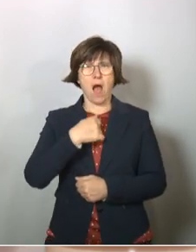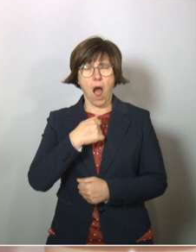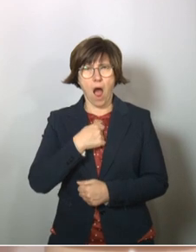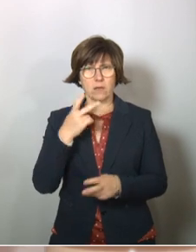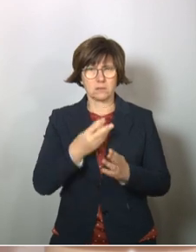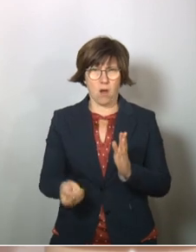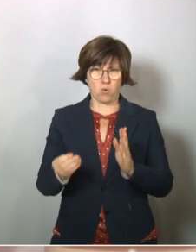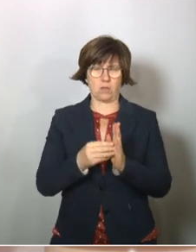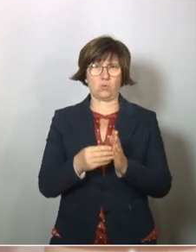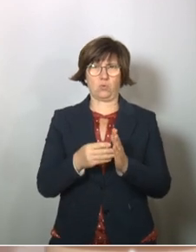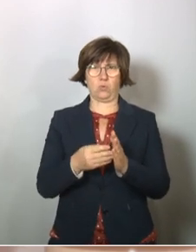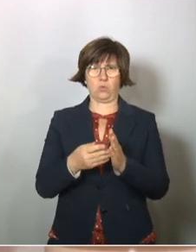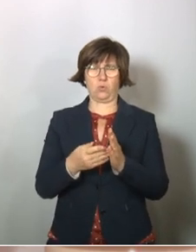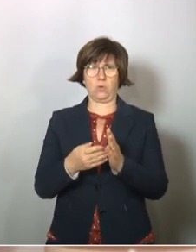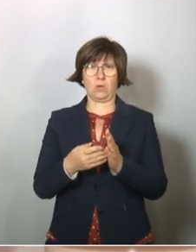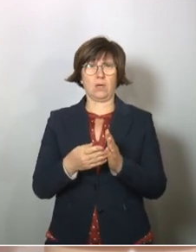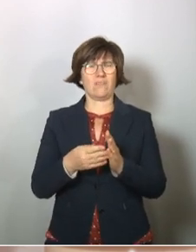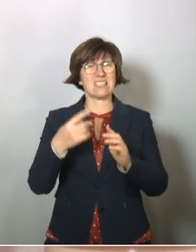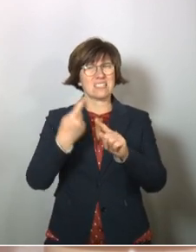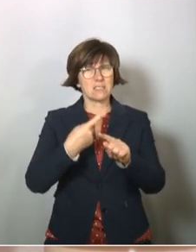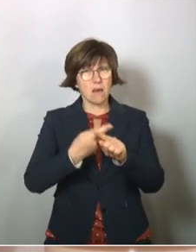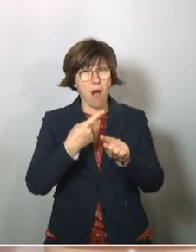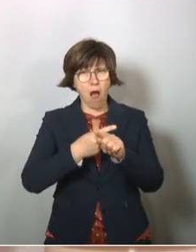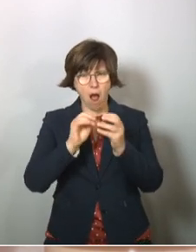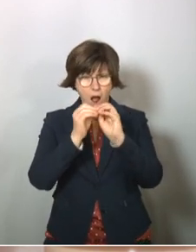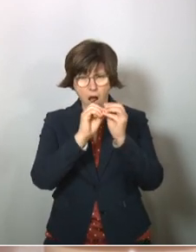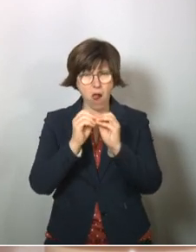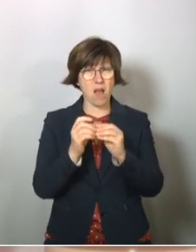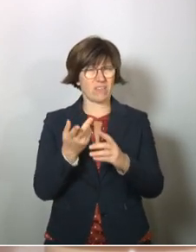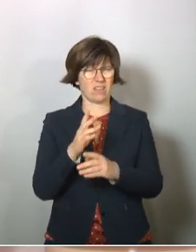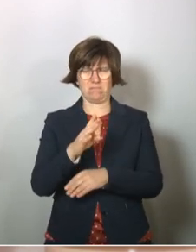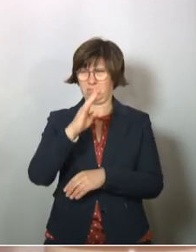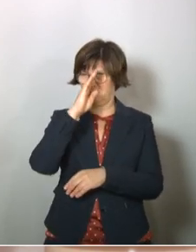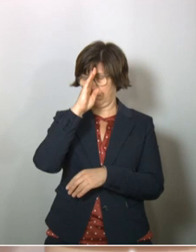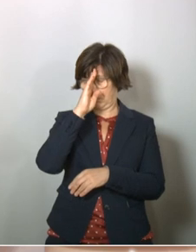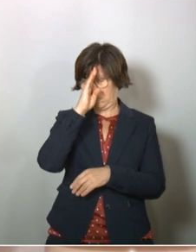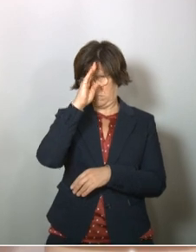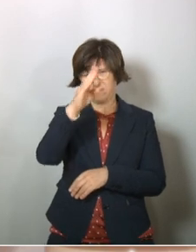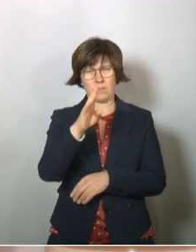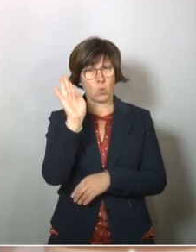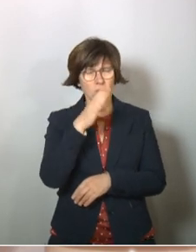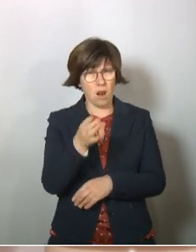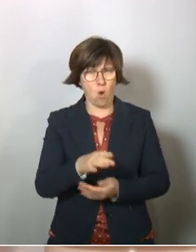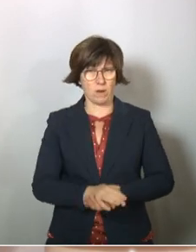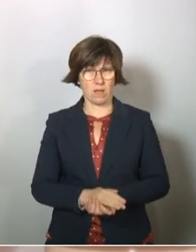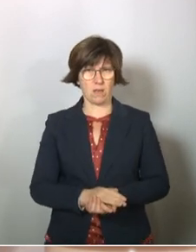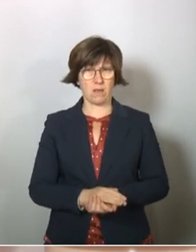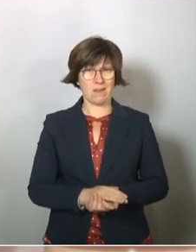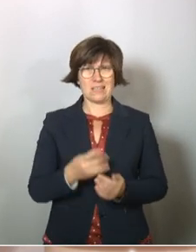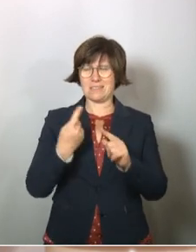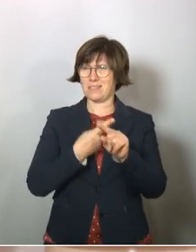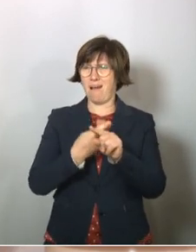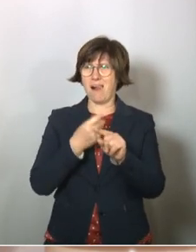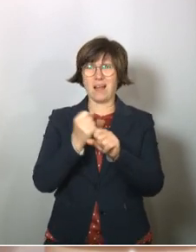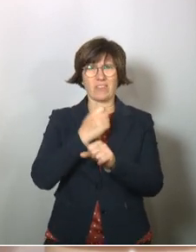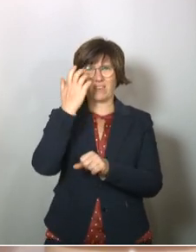geht auch darauf zurück, dass mit Zahlen operiert worden ist, die vollkommen unbelastbar sind.